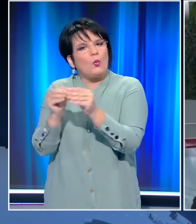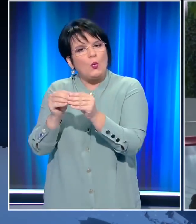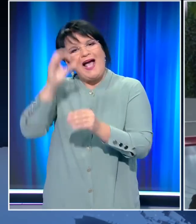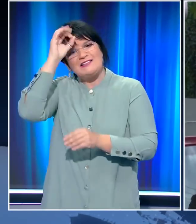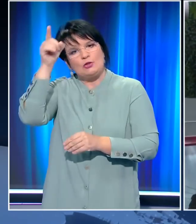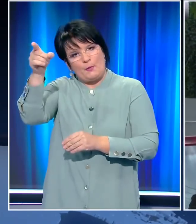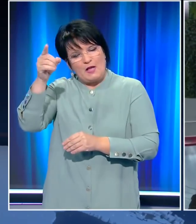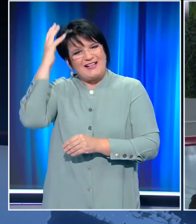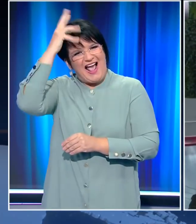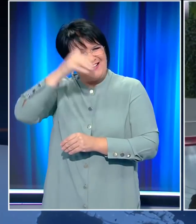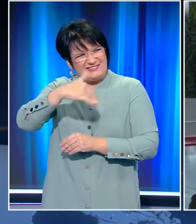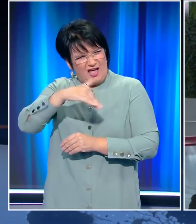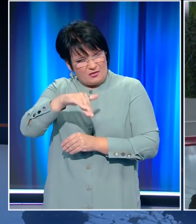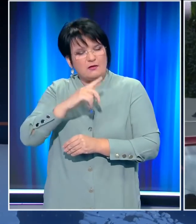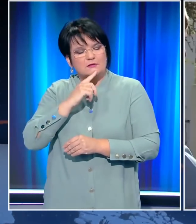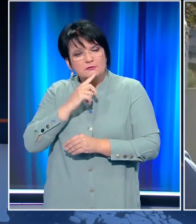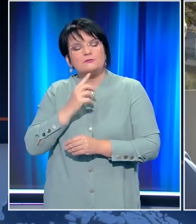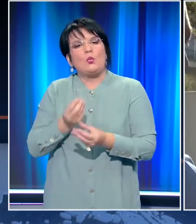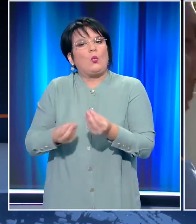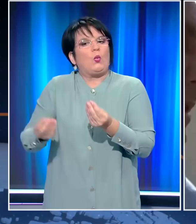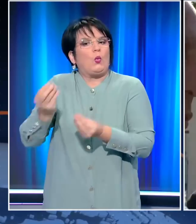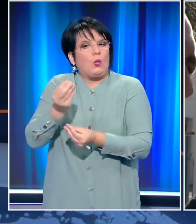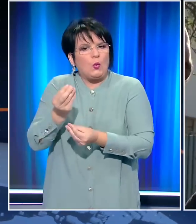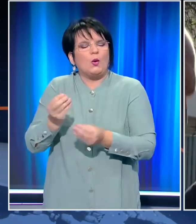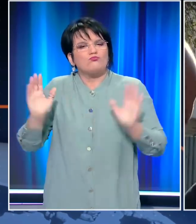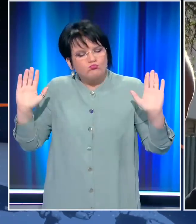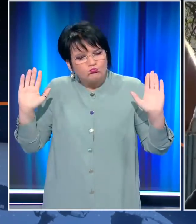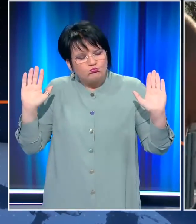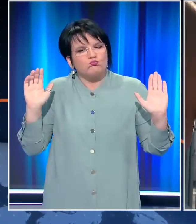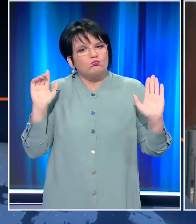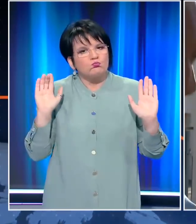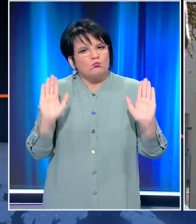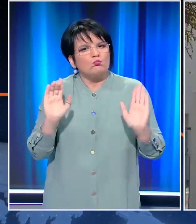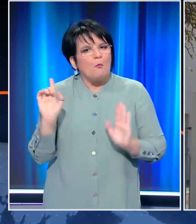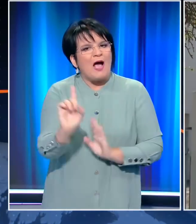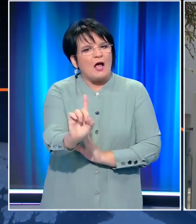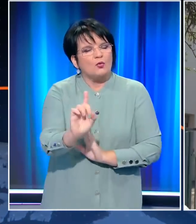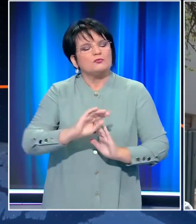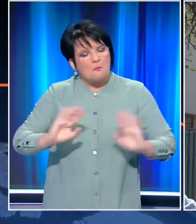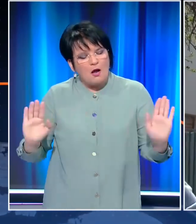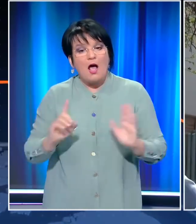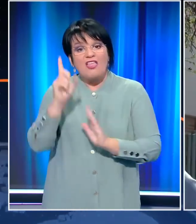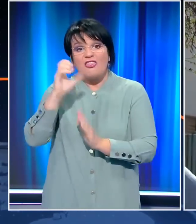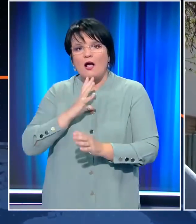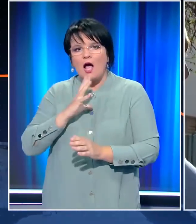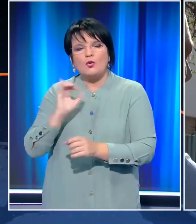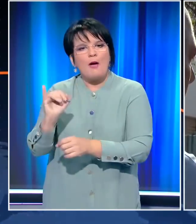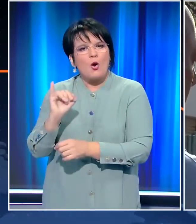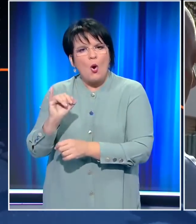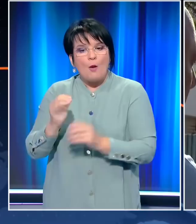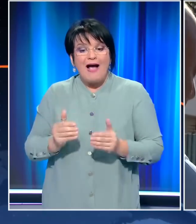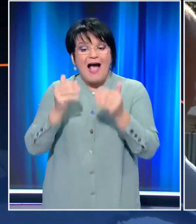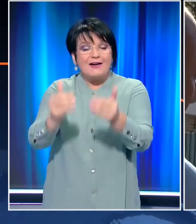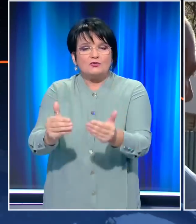Γενική Αστυνομική Διεύθυνση. Τα περισσότερα από αυτά έχουν παραδοθεί, ενώ υπάρχουν ακόμα άλλα 10 άτομα για τα οποία δεν υπάρχει